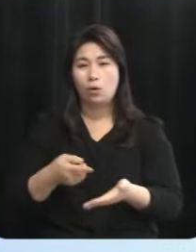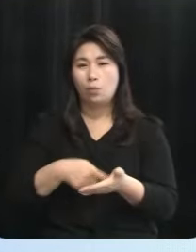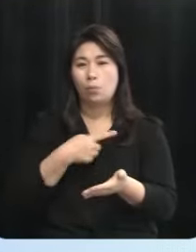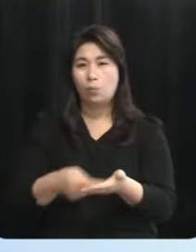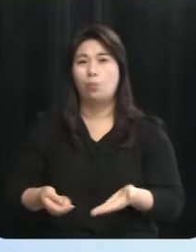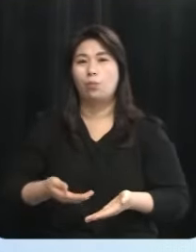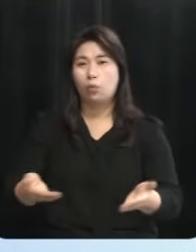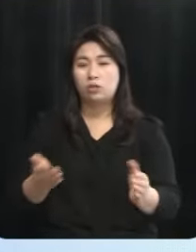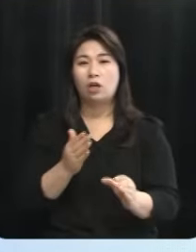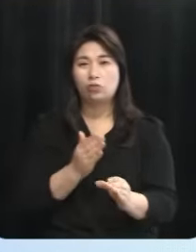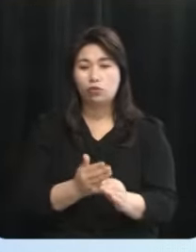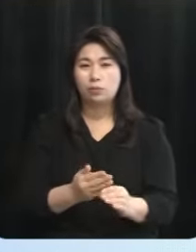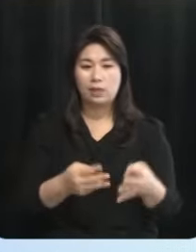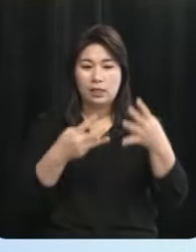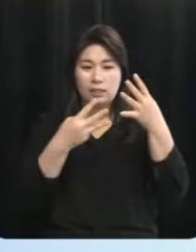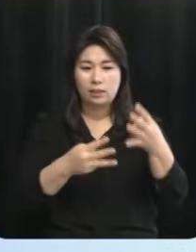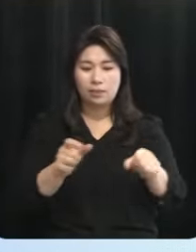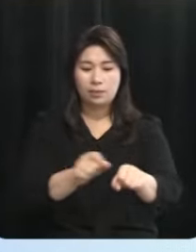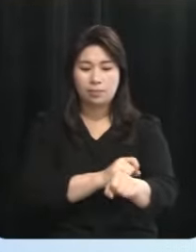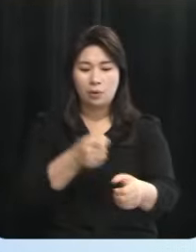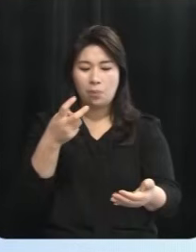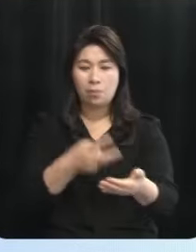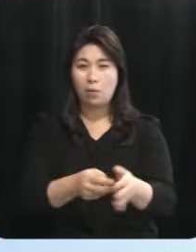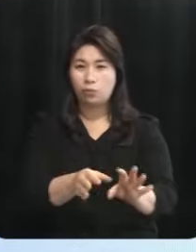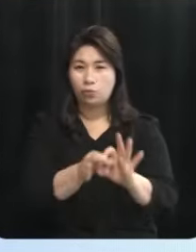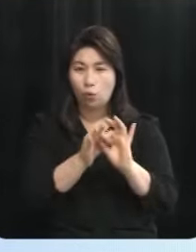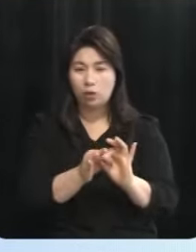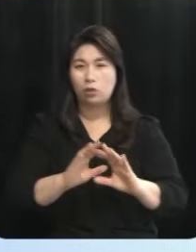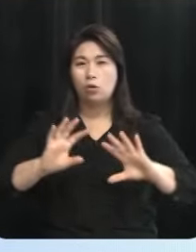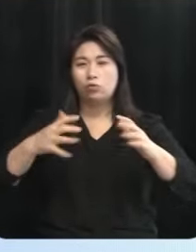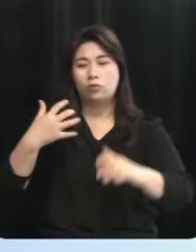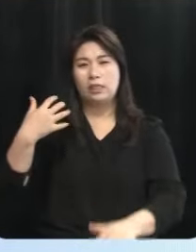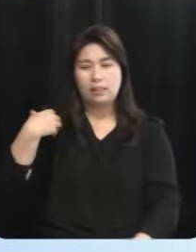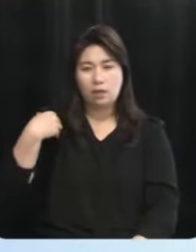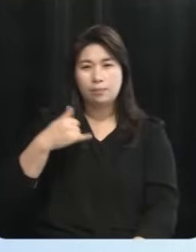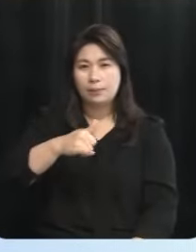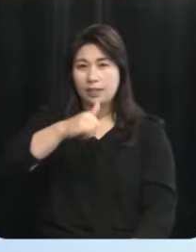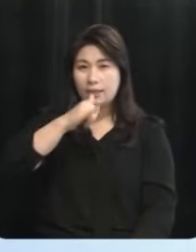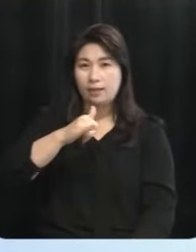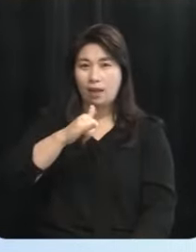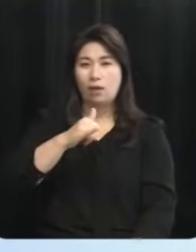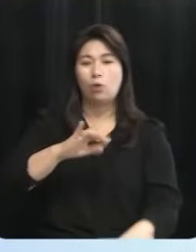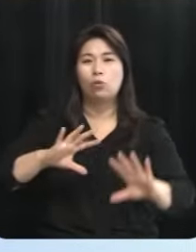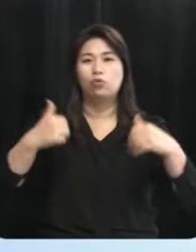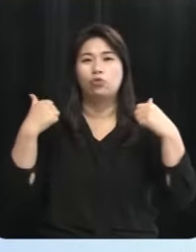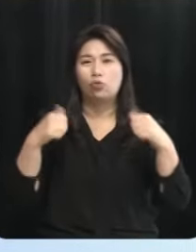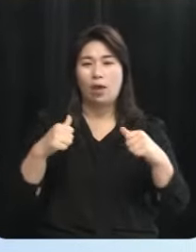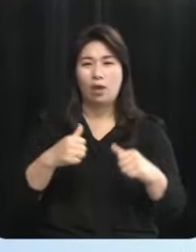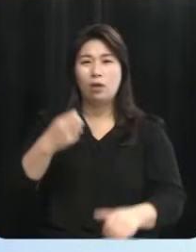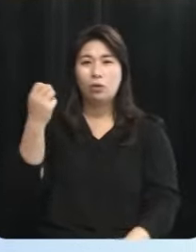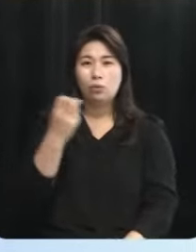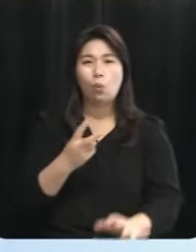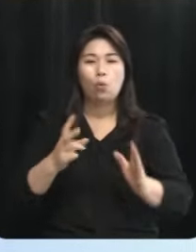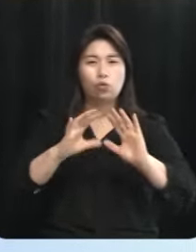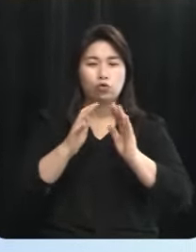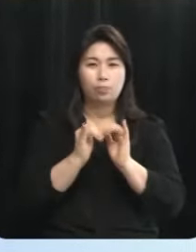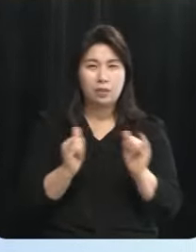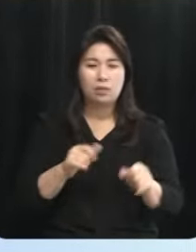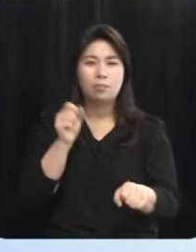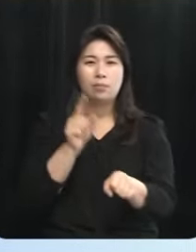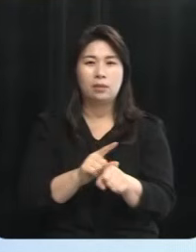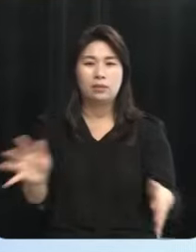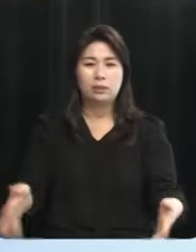이는 4.3 특별법을 통해서 국가 책임이라는 것을 국회가 또 국민이 이미